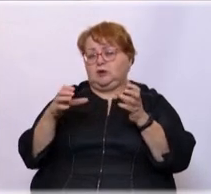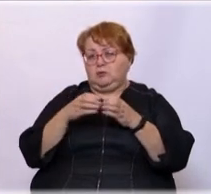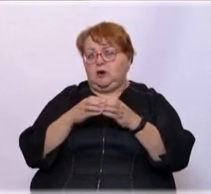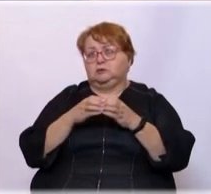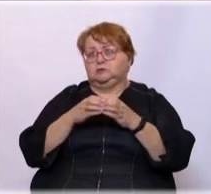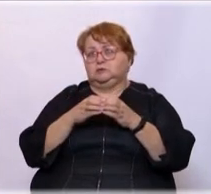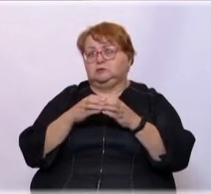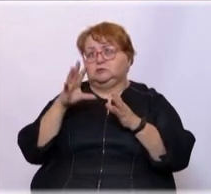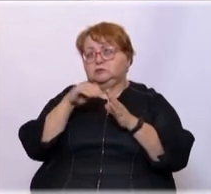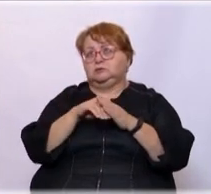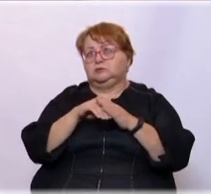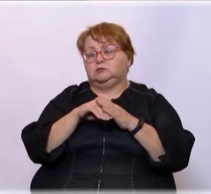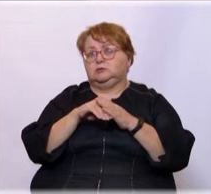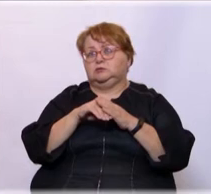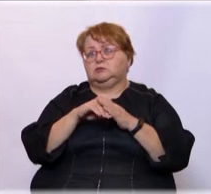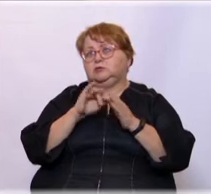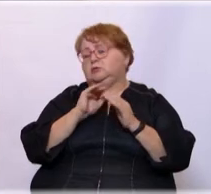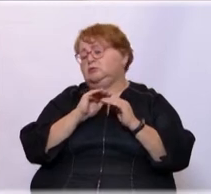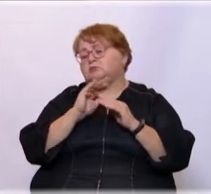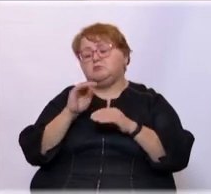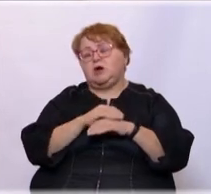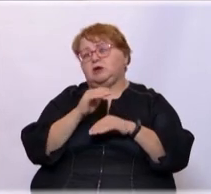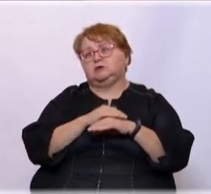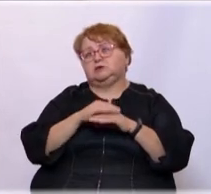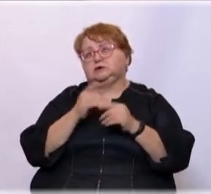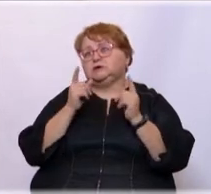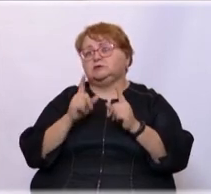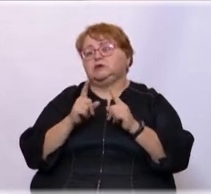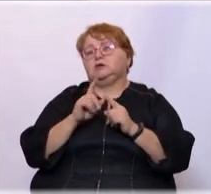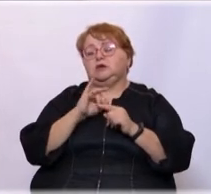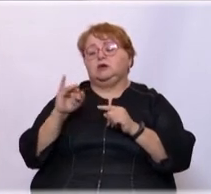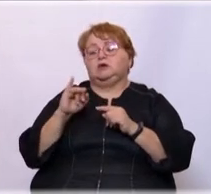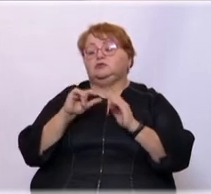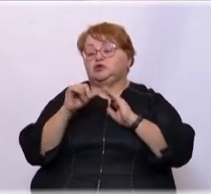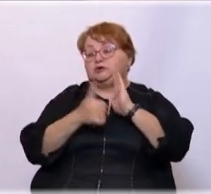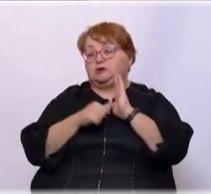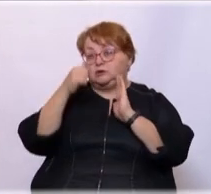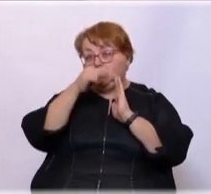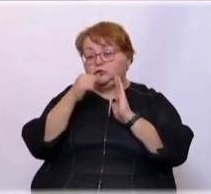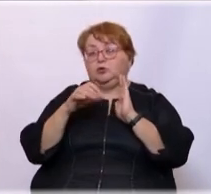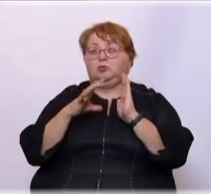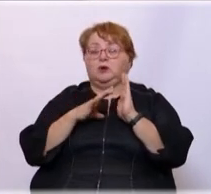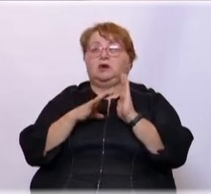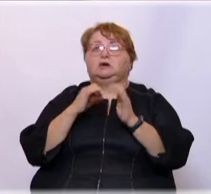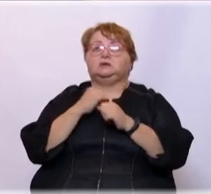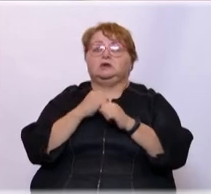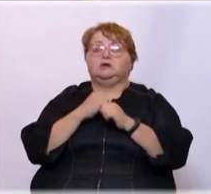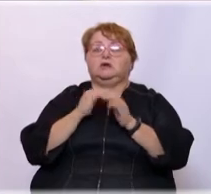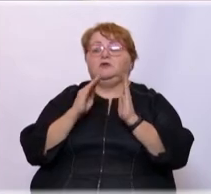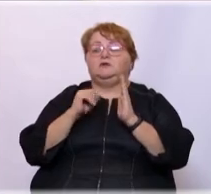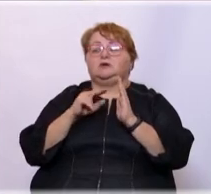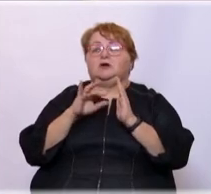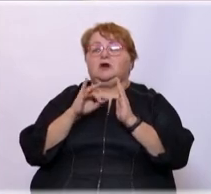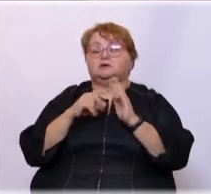из этой команды. Молодцы они просто на самом деле. Но в 2016 году была создана федерация